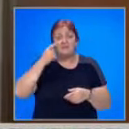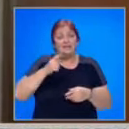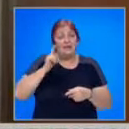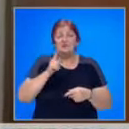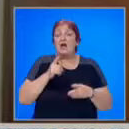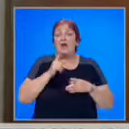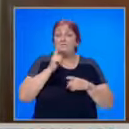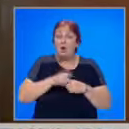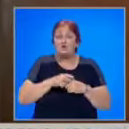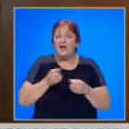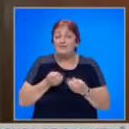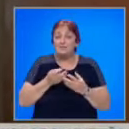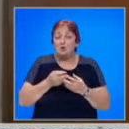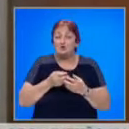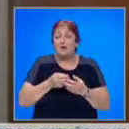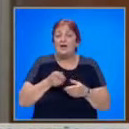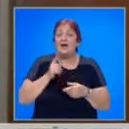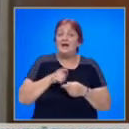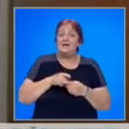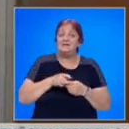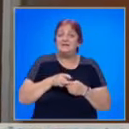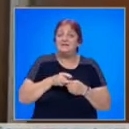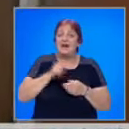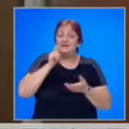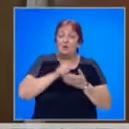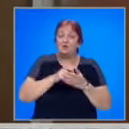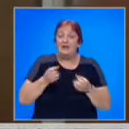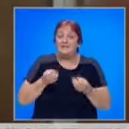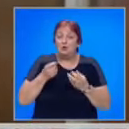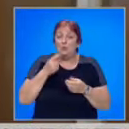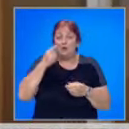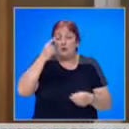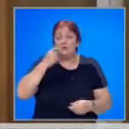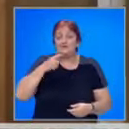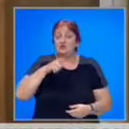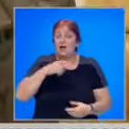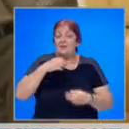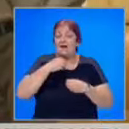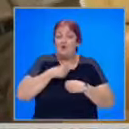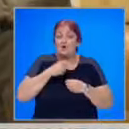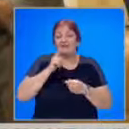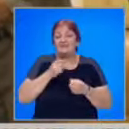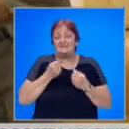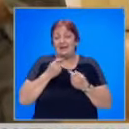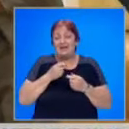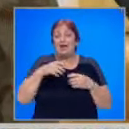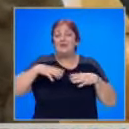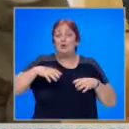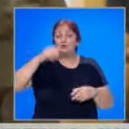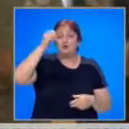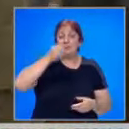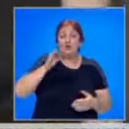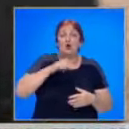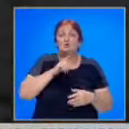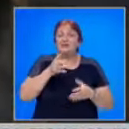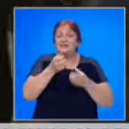че може. Смятам, че може с законодателна инициатива, която мисли, че има воля тук да се случи. Демократична България